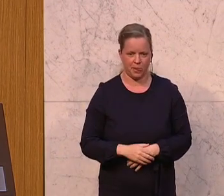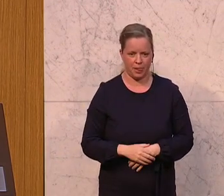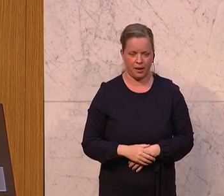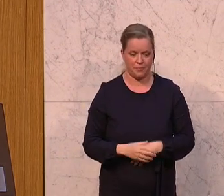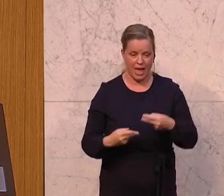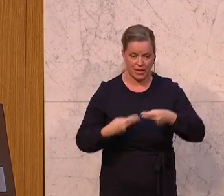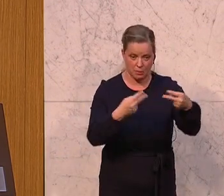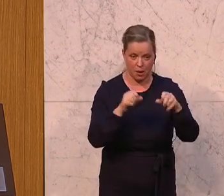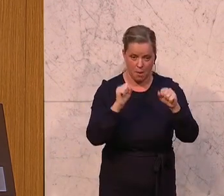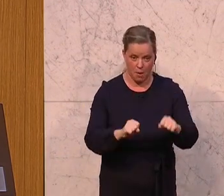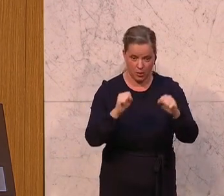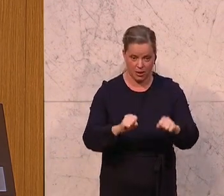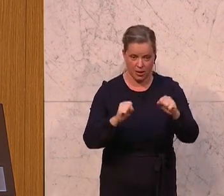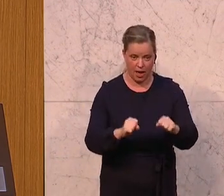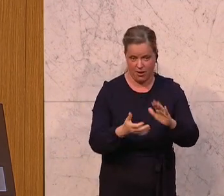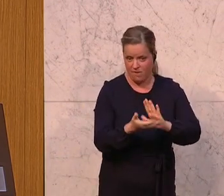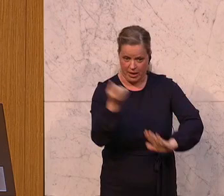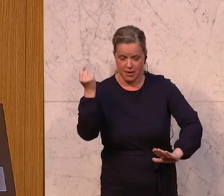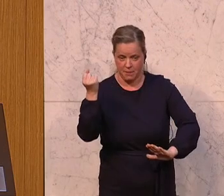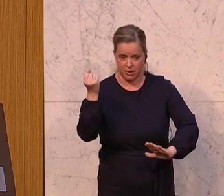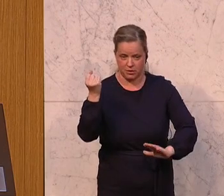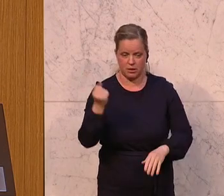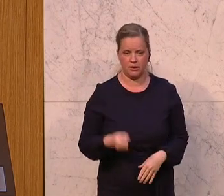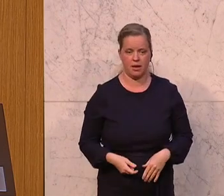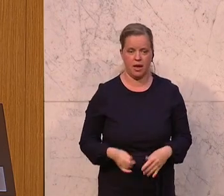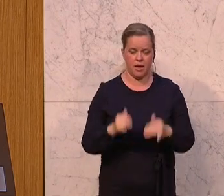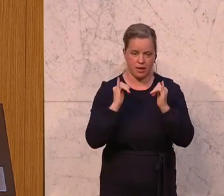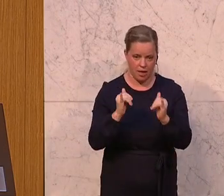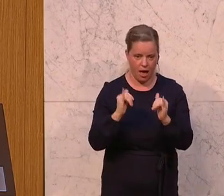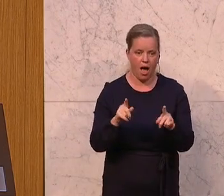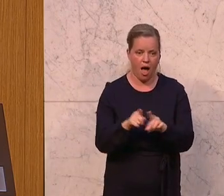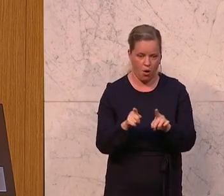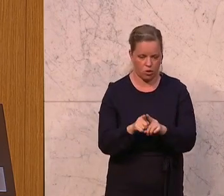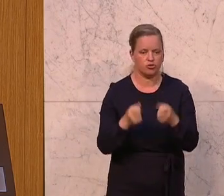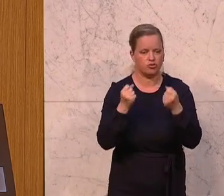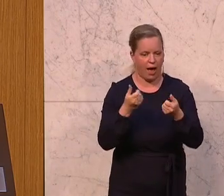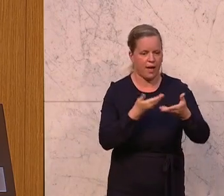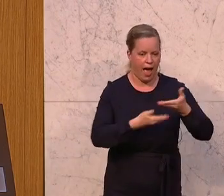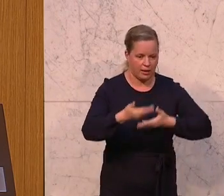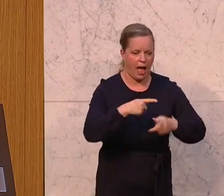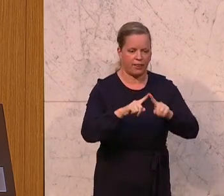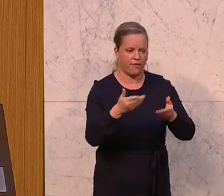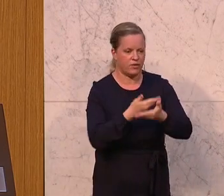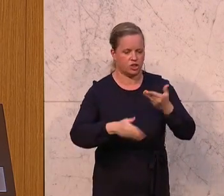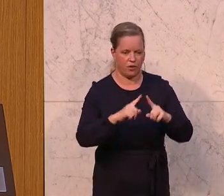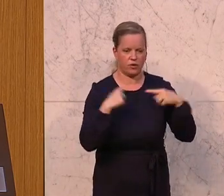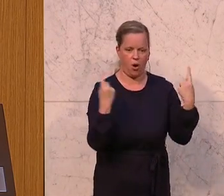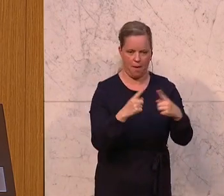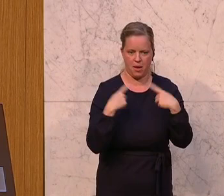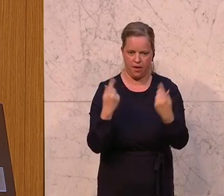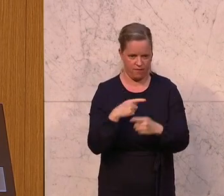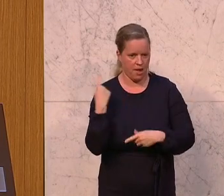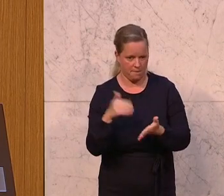Exportmöglichkeiten ganz einfach genommen. Und ja, wir werden hier auch einen verstärkten Handel mit anderen Wirtschaftsräumen brauchen in der ganzen Welt,